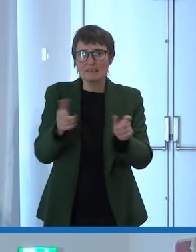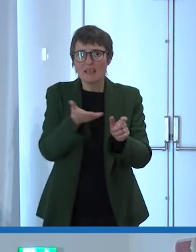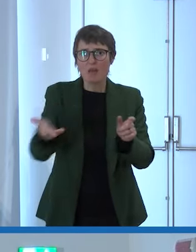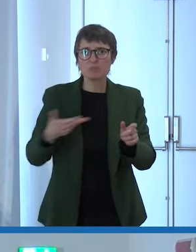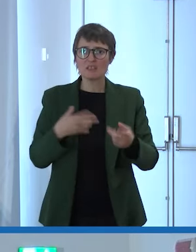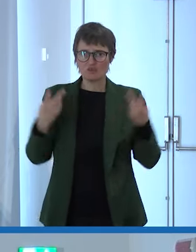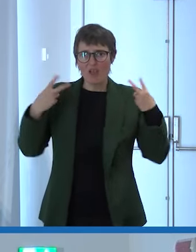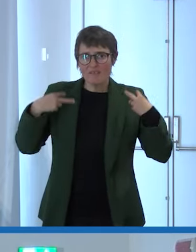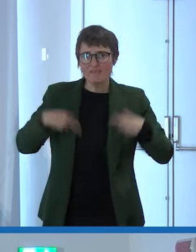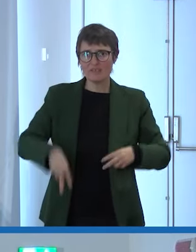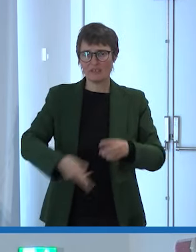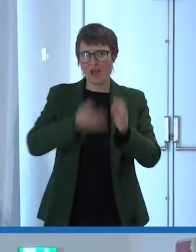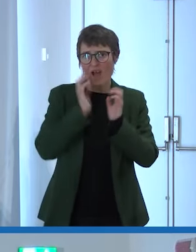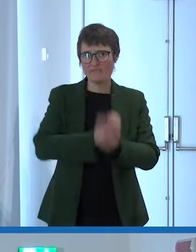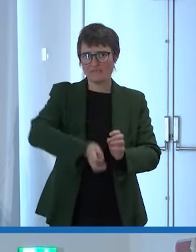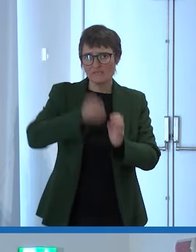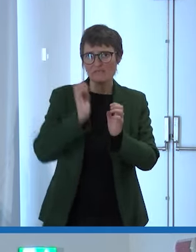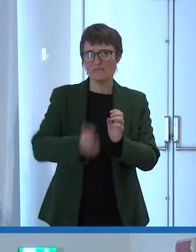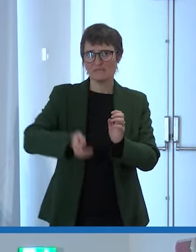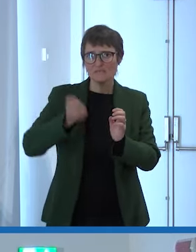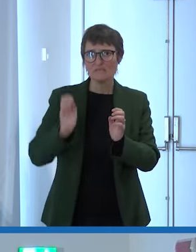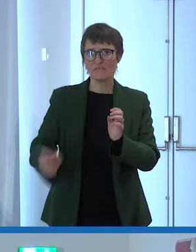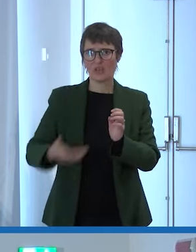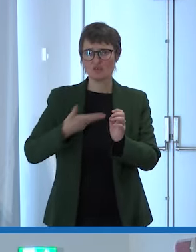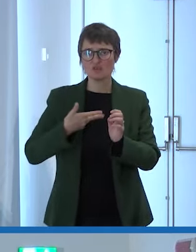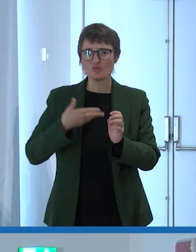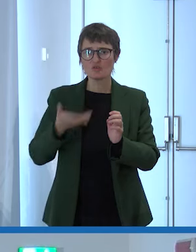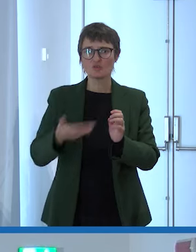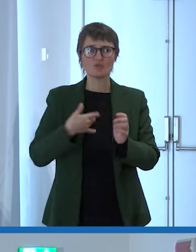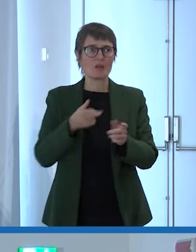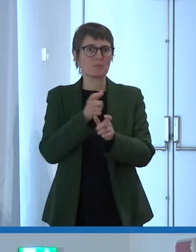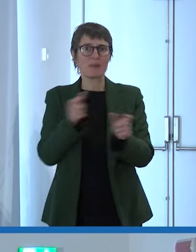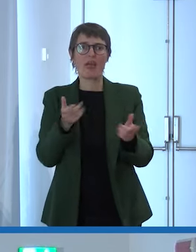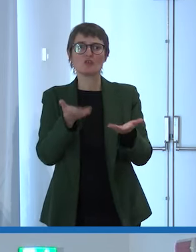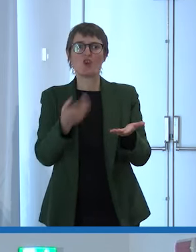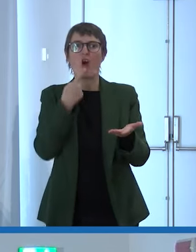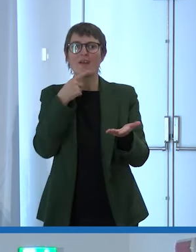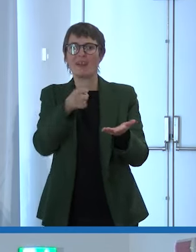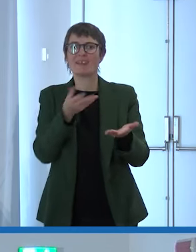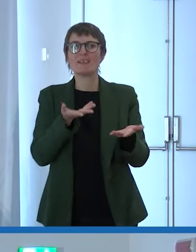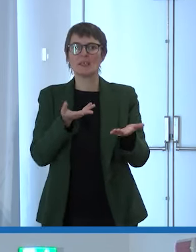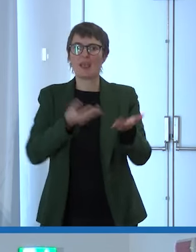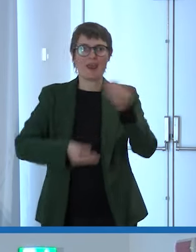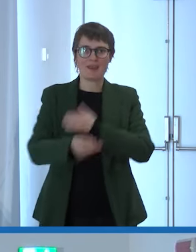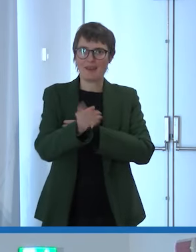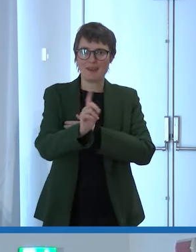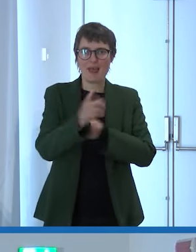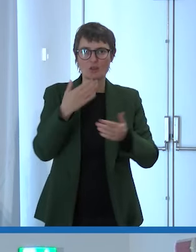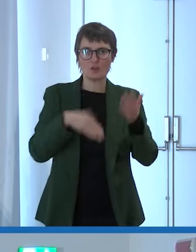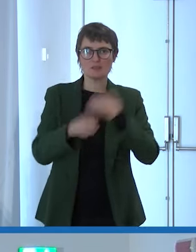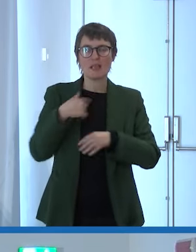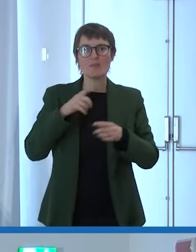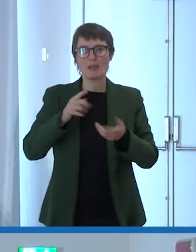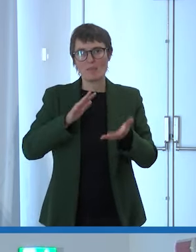disabili non sono nate disabili ma successivamente lo sono diventate si trovano bloccate la vita